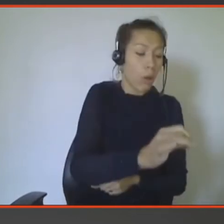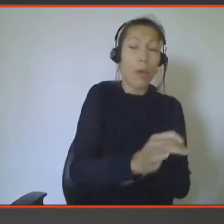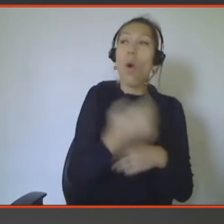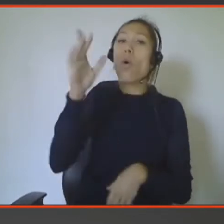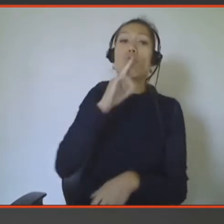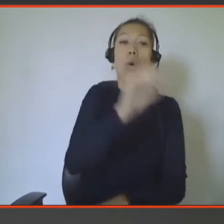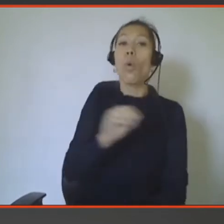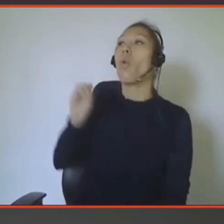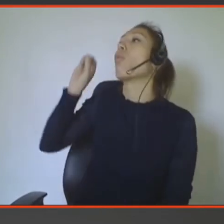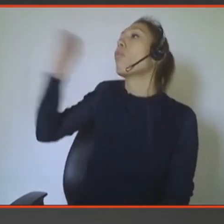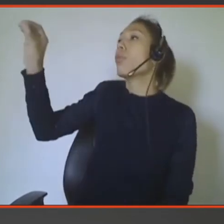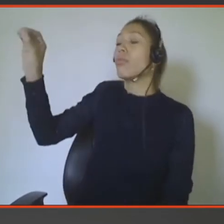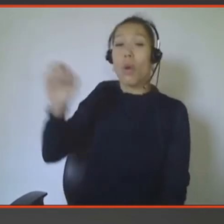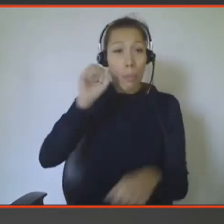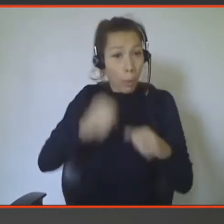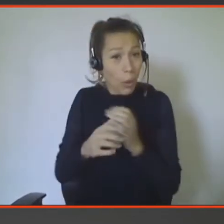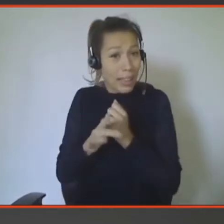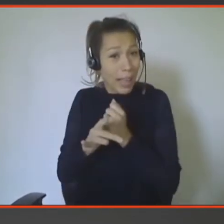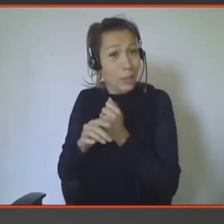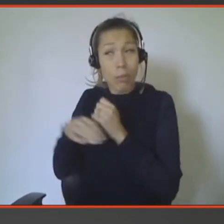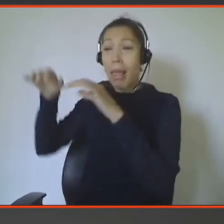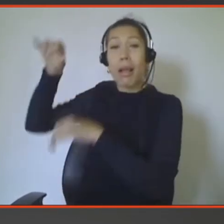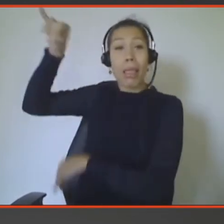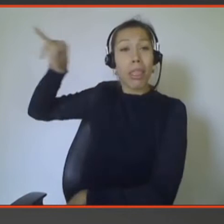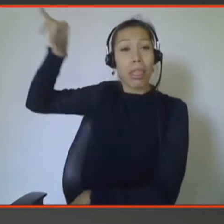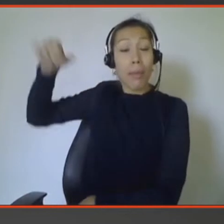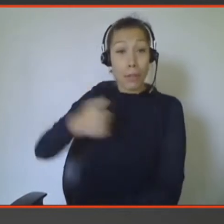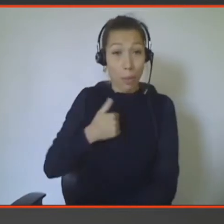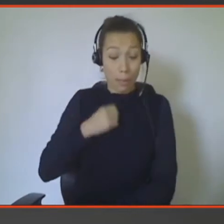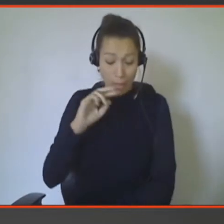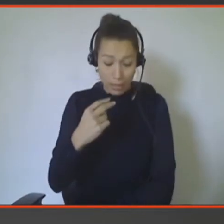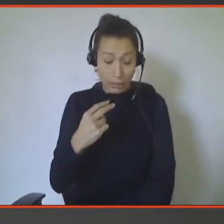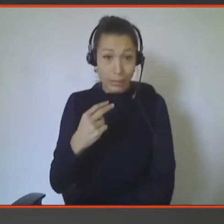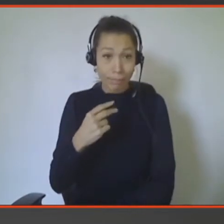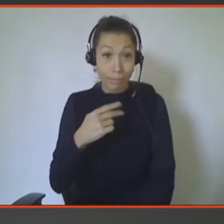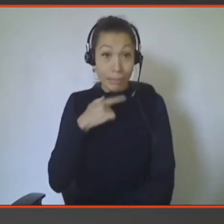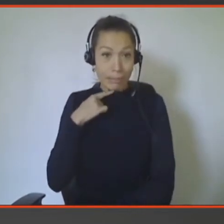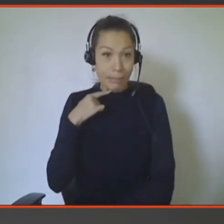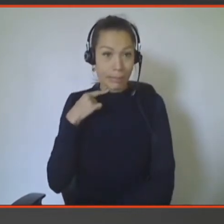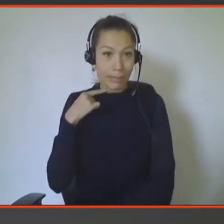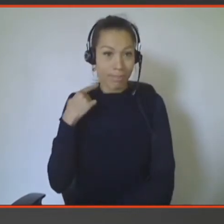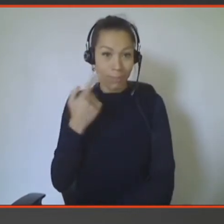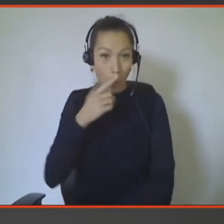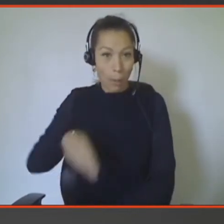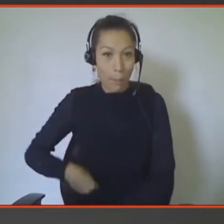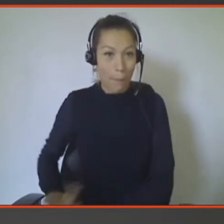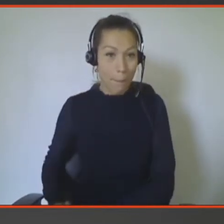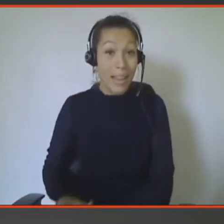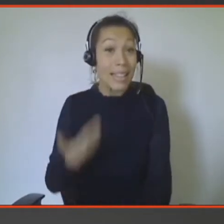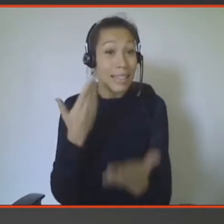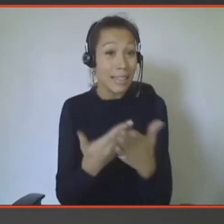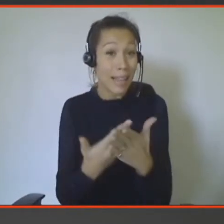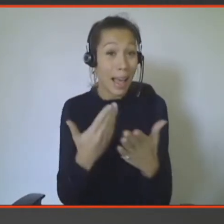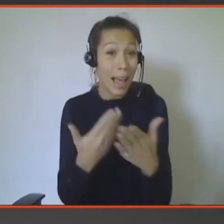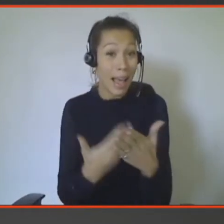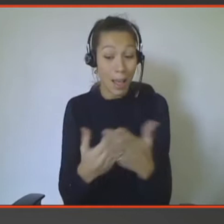tricher avec vous-même. Vous le savez, vous allez vous sentir coupable. Et donc, c'est tout le but de cette esthétique de la friction, c'est qu'en fait, l'objet, il est ouvert. Vous